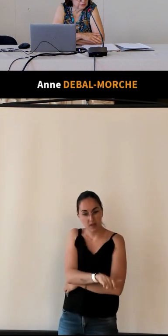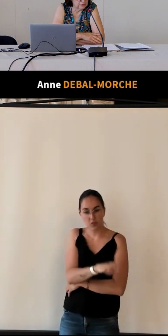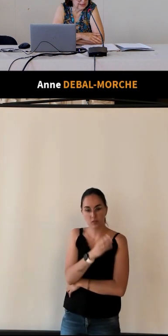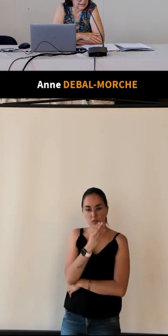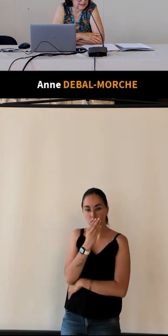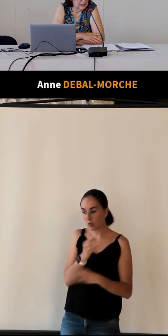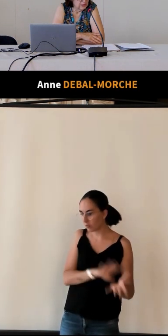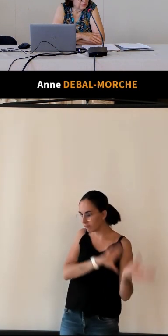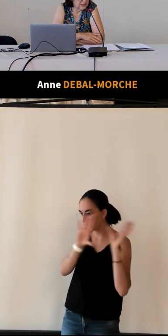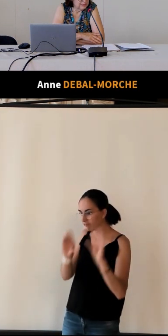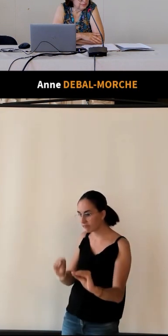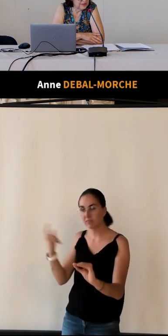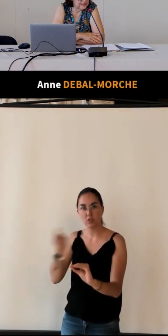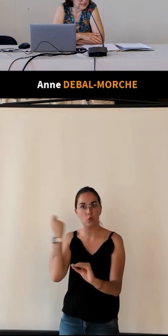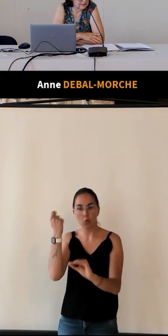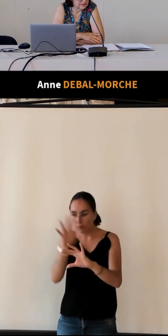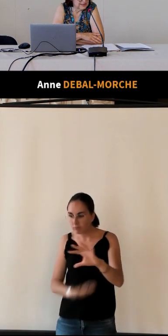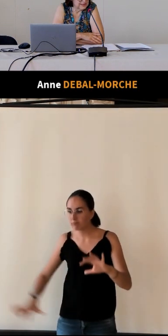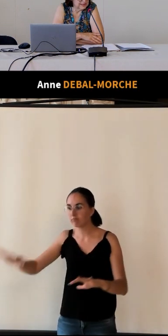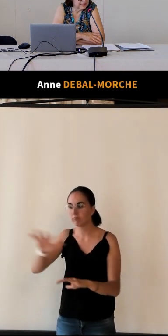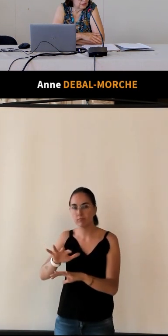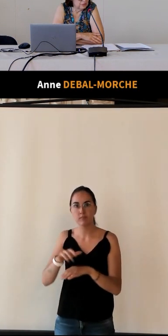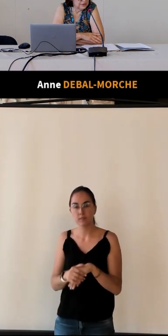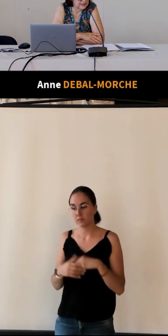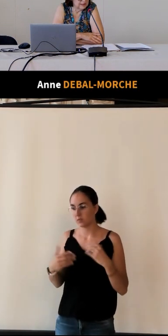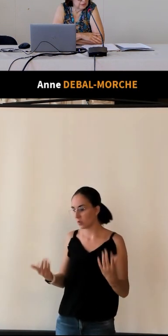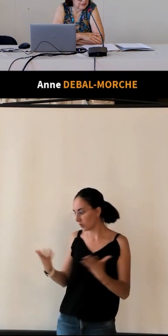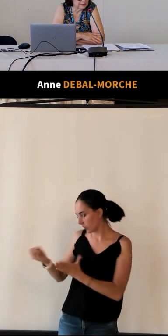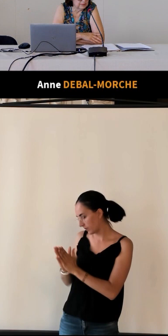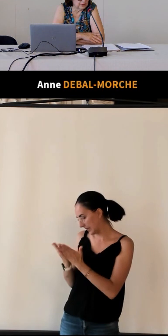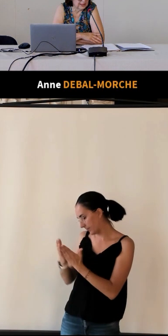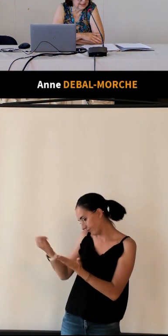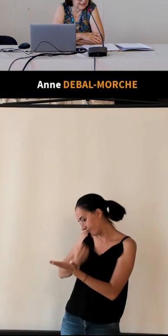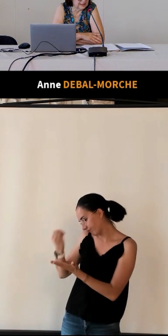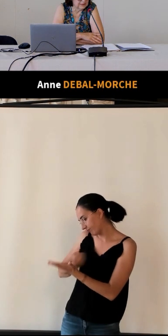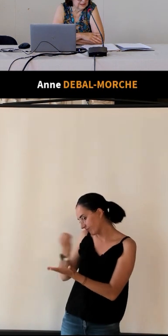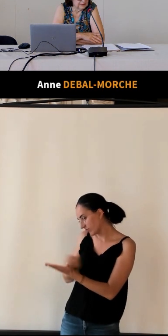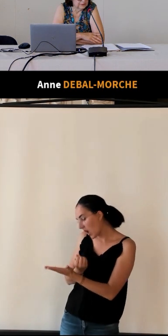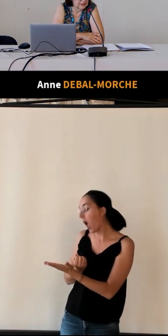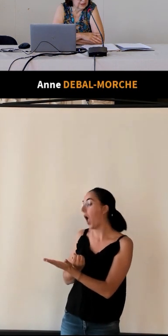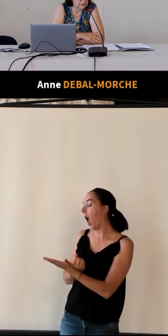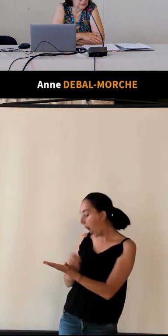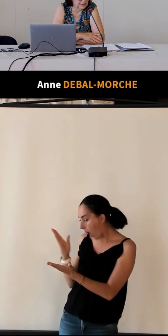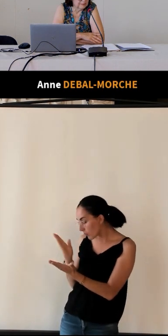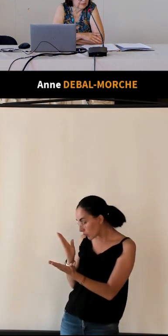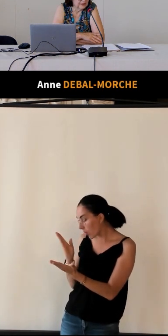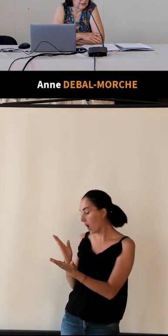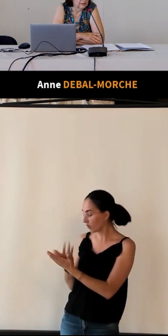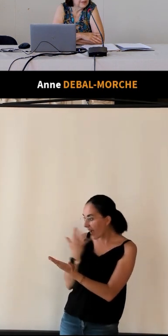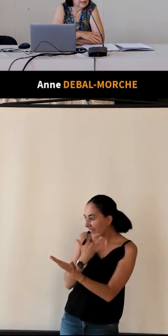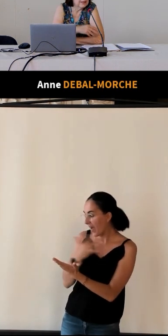fixer en Touraine pourra y puiser les éléments nécessaires, utiles ou simplement agréables dont il aurait besoin.